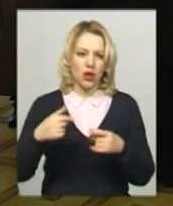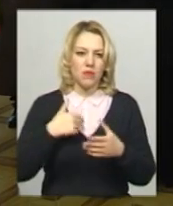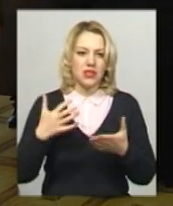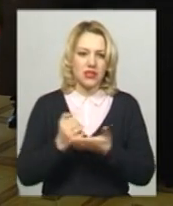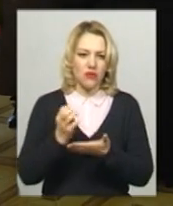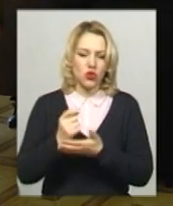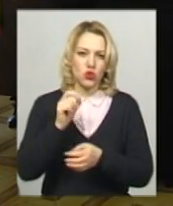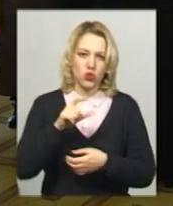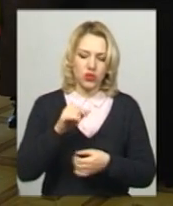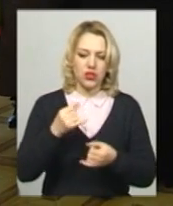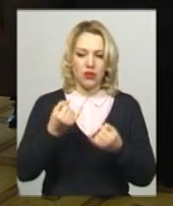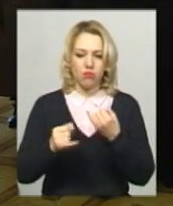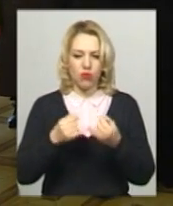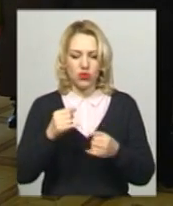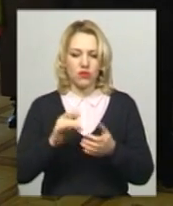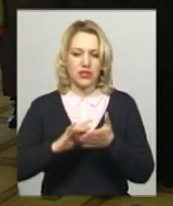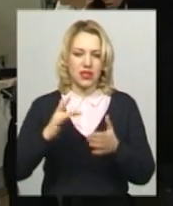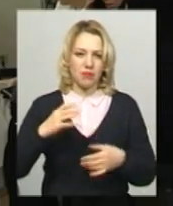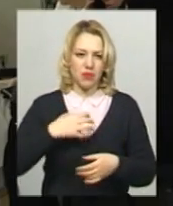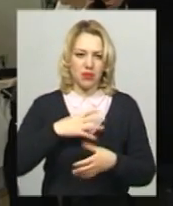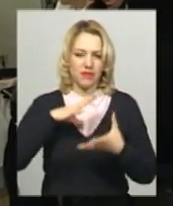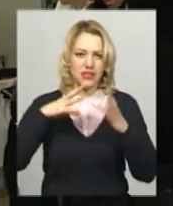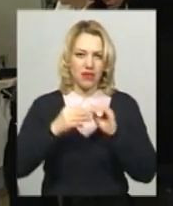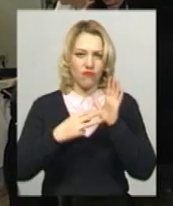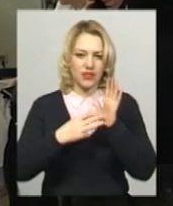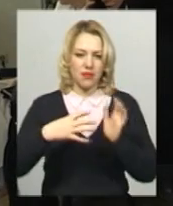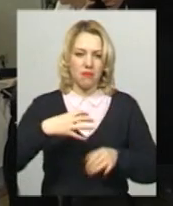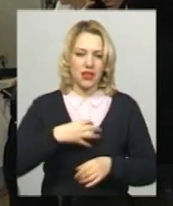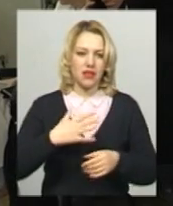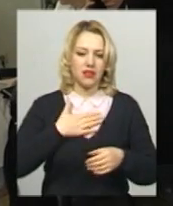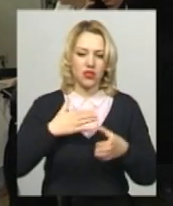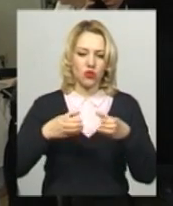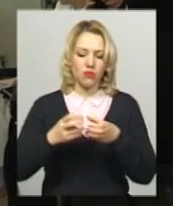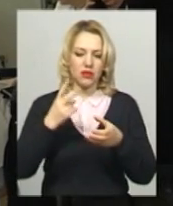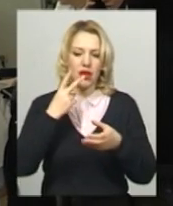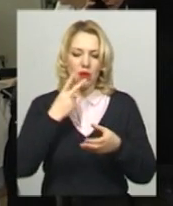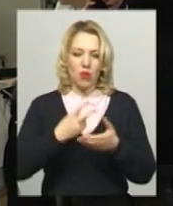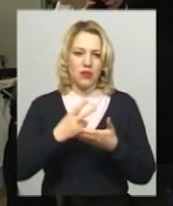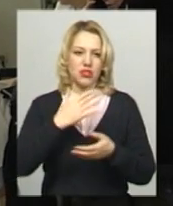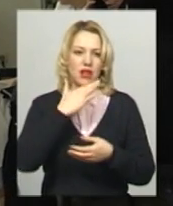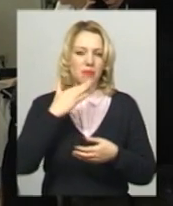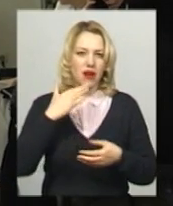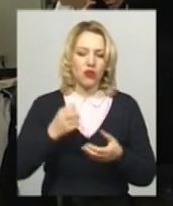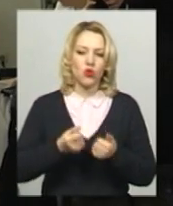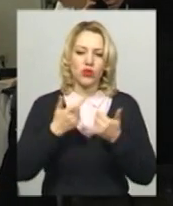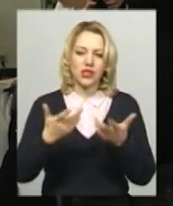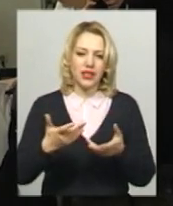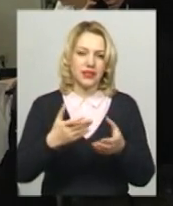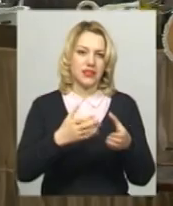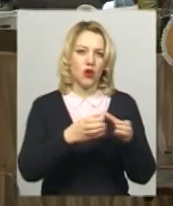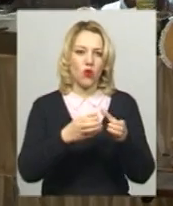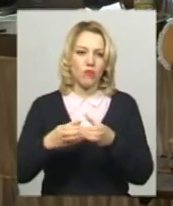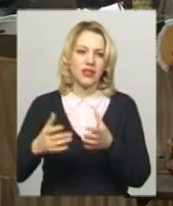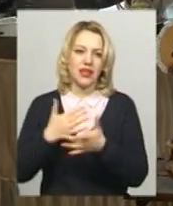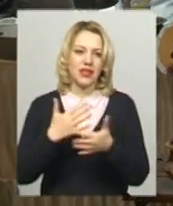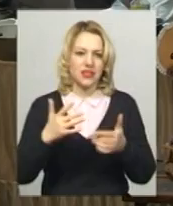і бронзові медалі. Всього вісім золотих медалей. Наша монгольська команда мала змогу подивитися дуже велику кількість команд з різних країн на цих змаганнях.